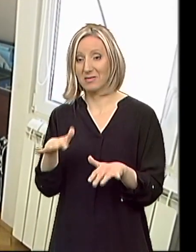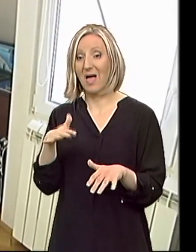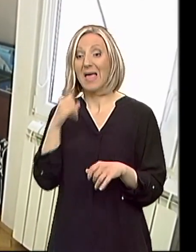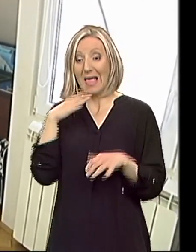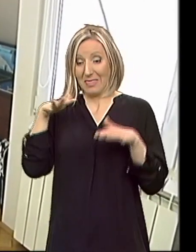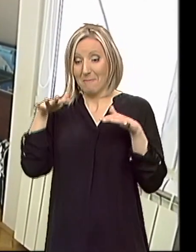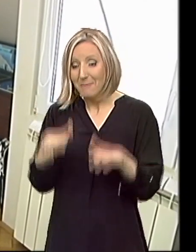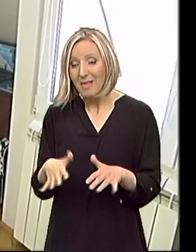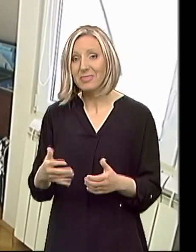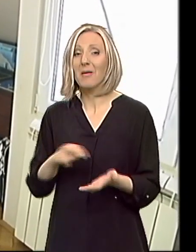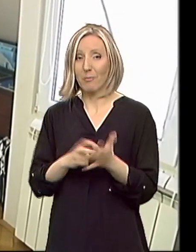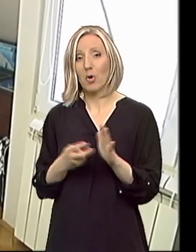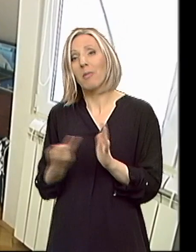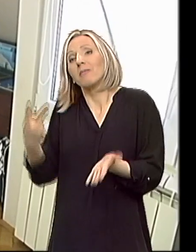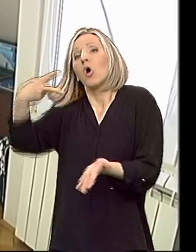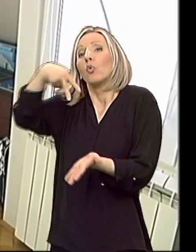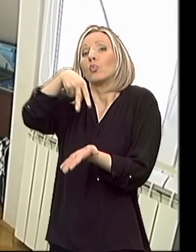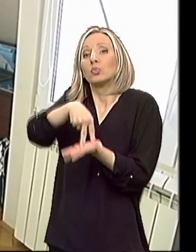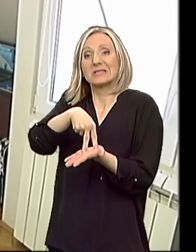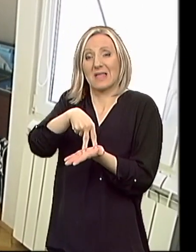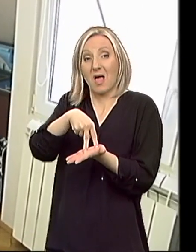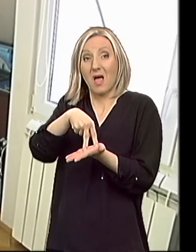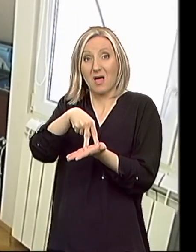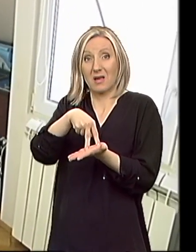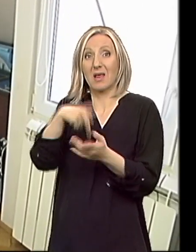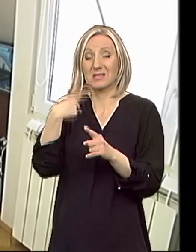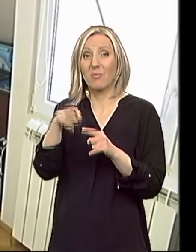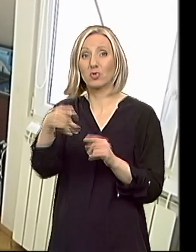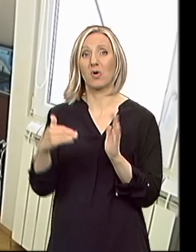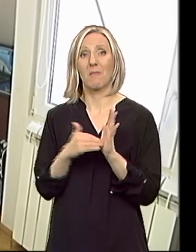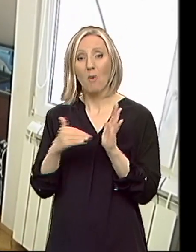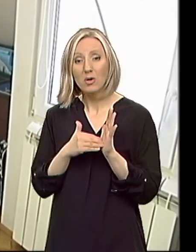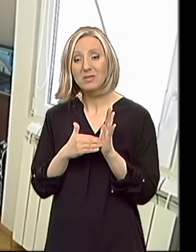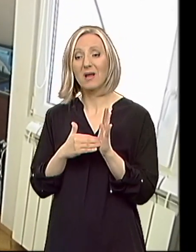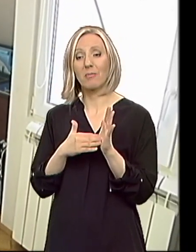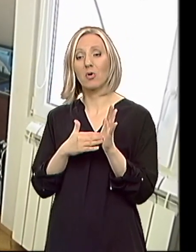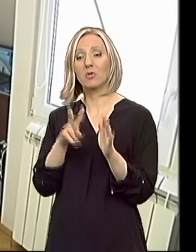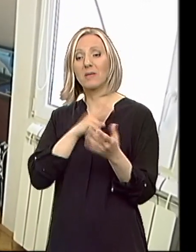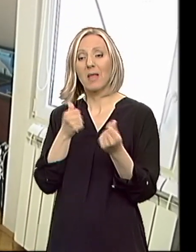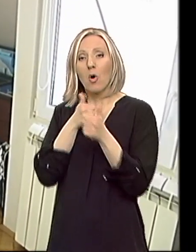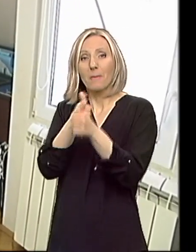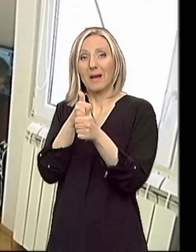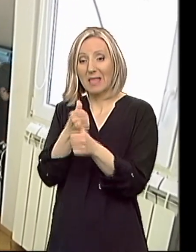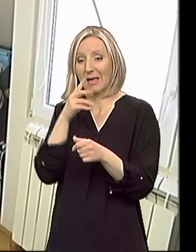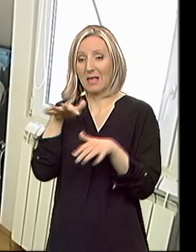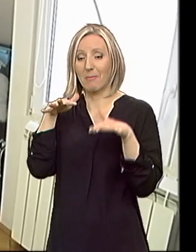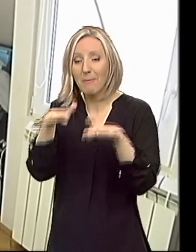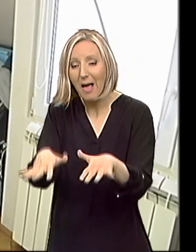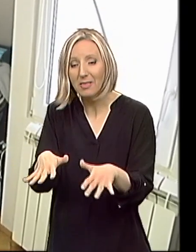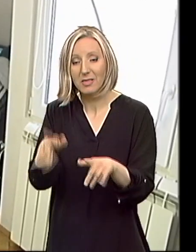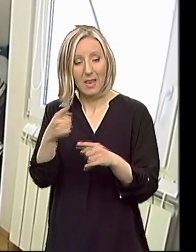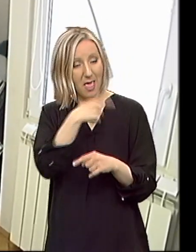sa pod. Tako da to je neophodno zbog toga da non stop ju krati nekoga. Kad padne uvek neko mora da ga podigne.